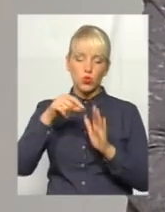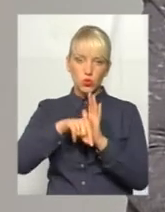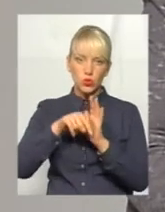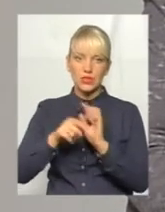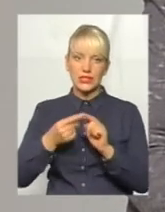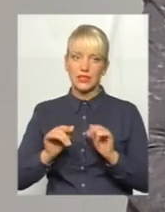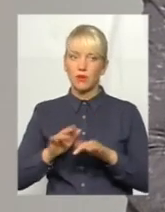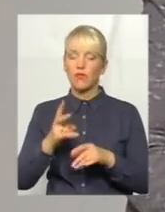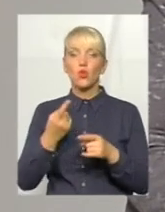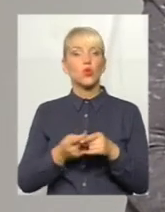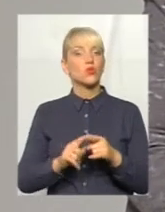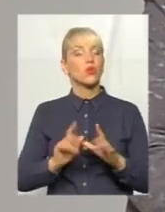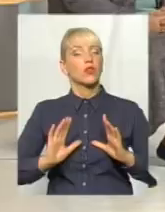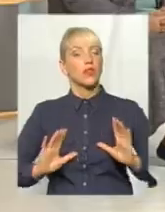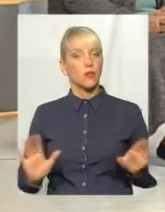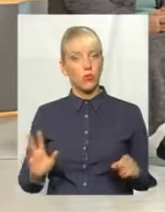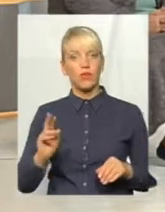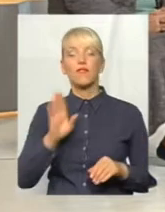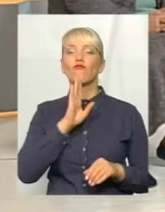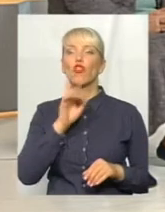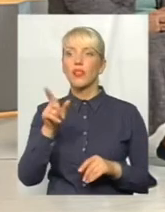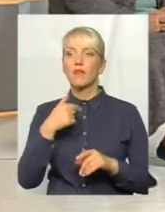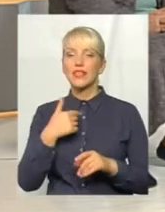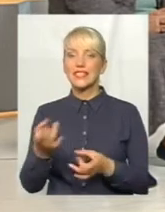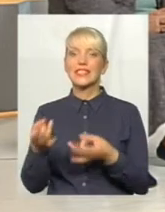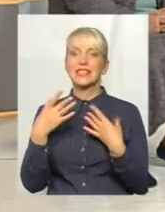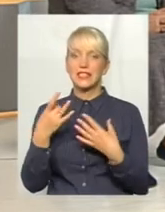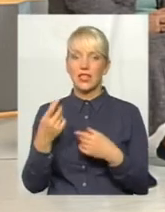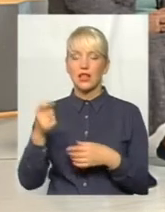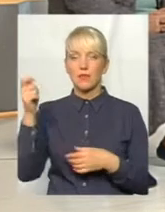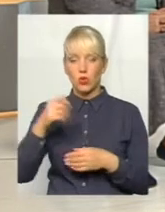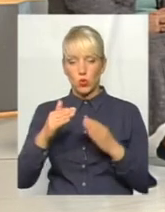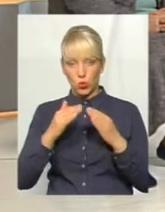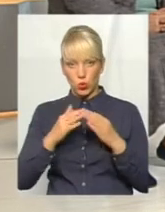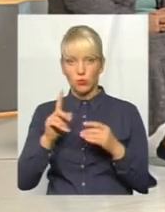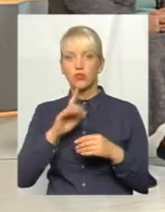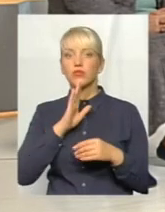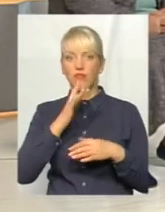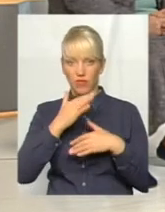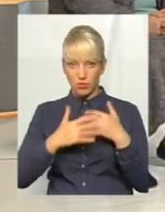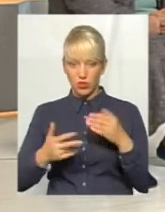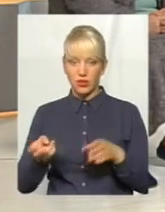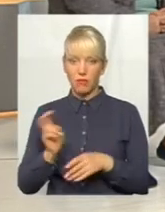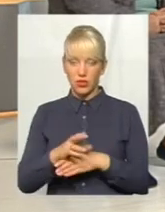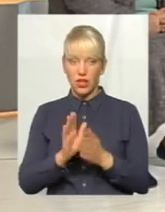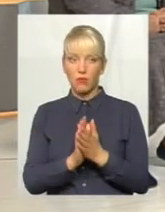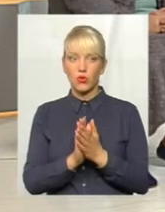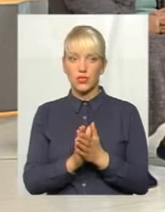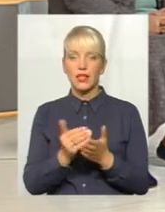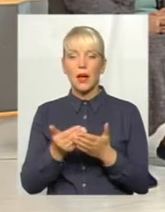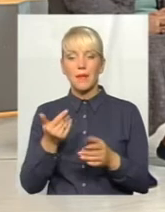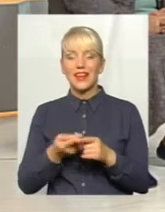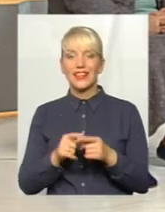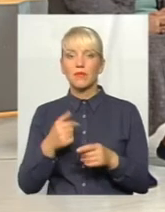було. Цього не було. Як вона мені сказала, приїхавши додому, що вона вибачення прийшла просити, а перед тим я